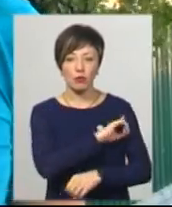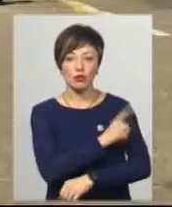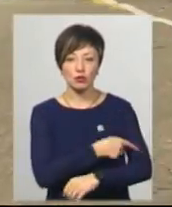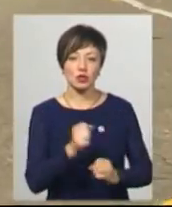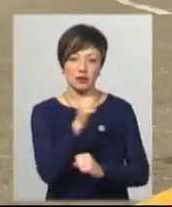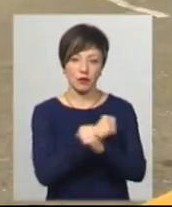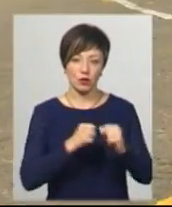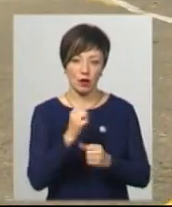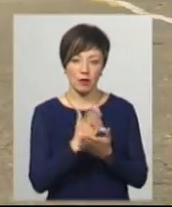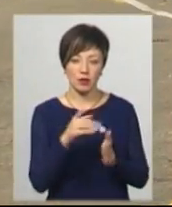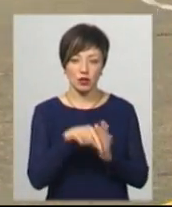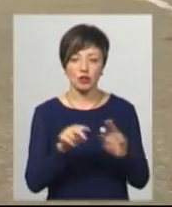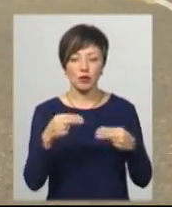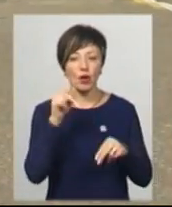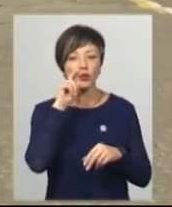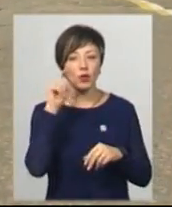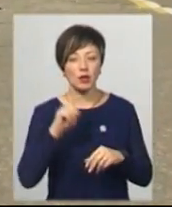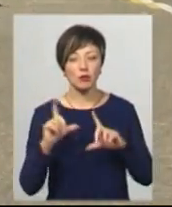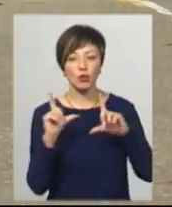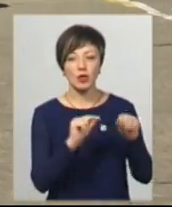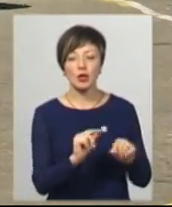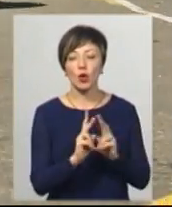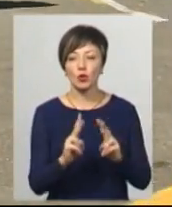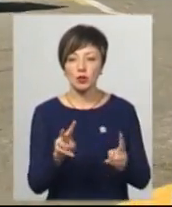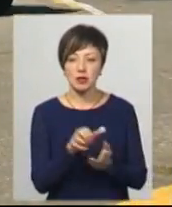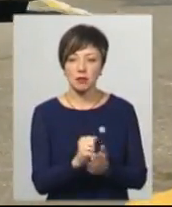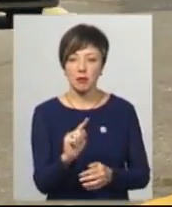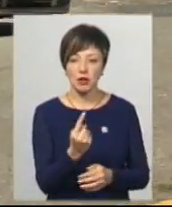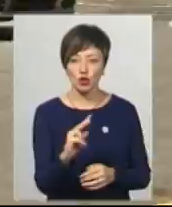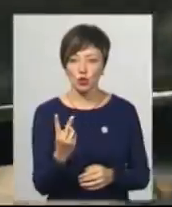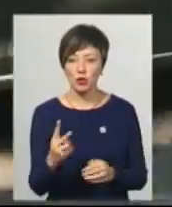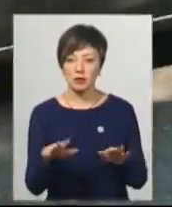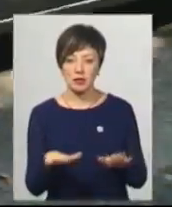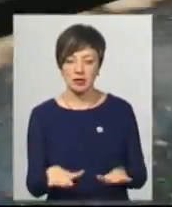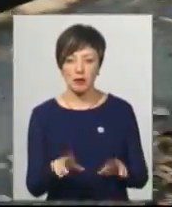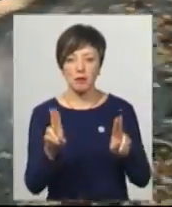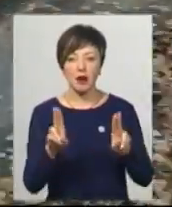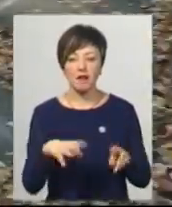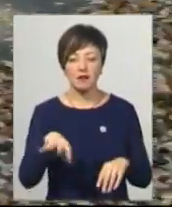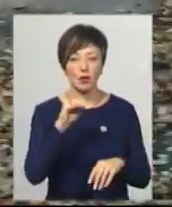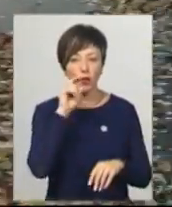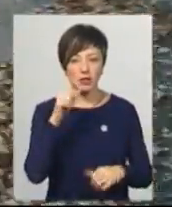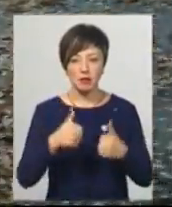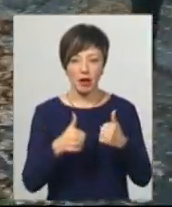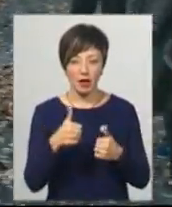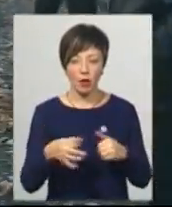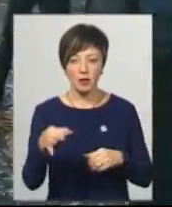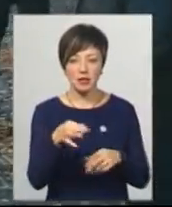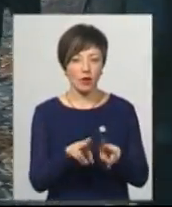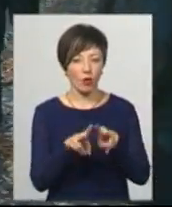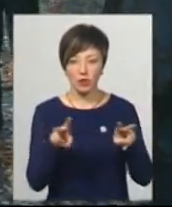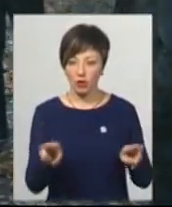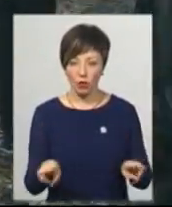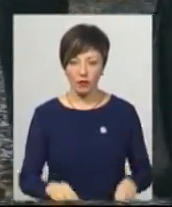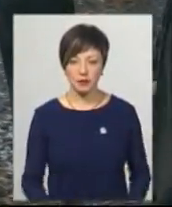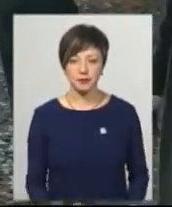двигуна. На чемпіонат «Українць фігурного водія» поїть тільки ті, хто з нього перші і другі місця. Правила на всекорінських змаганнях і на обласних однакові,